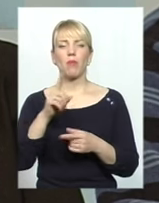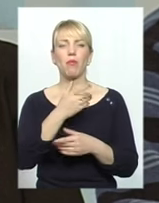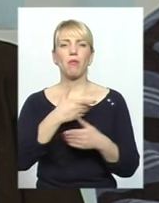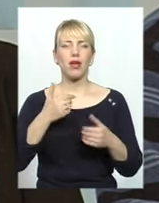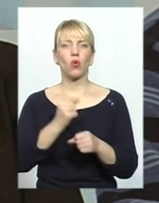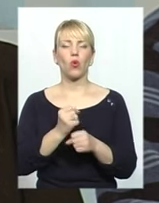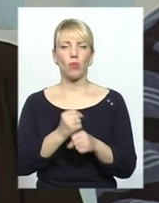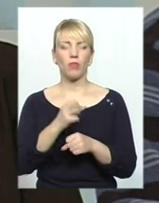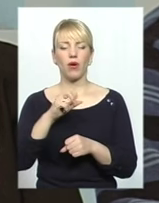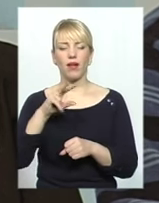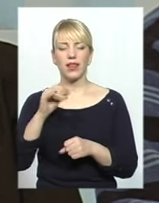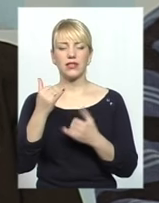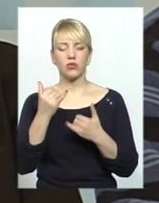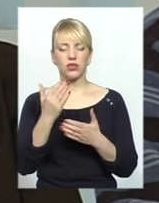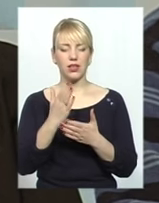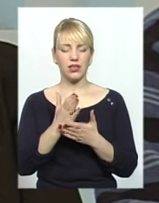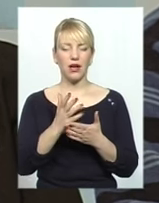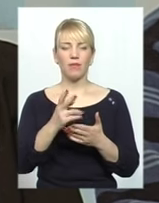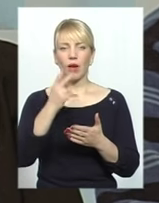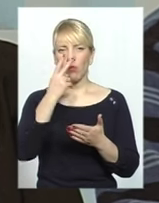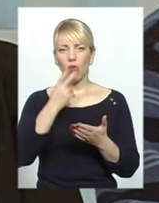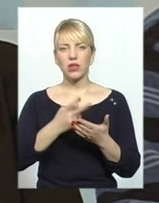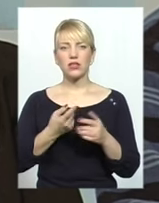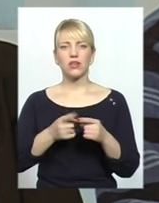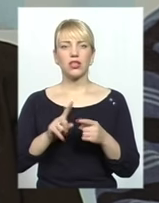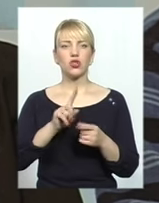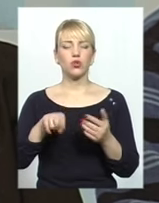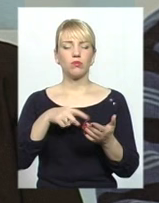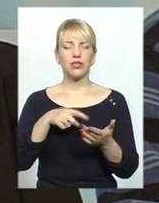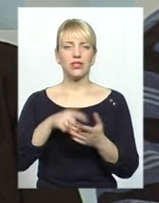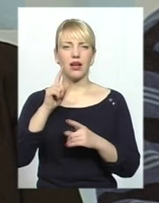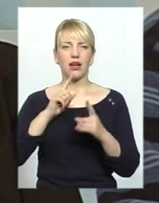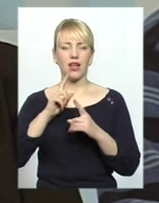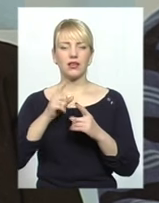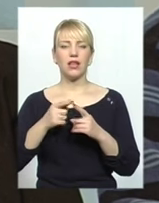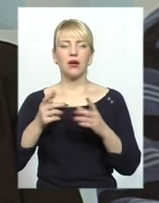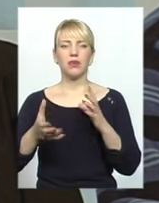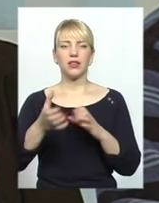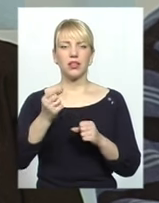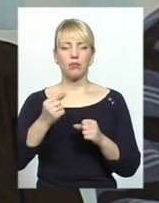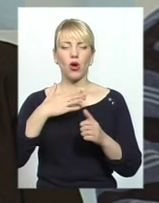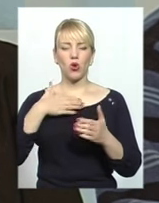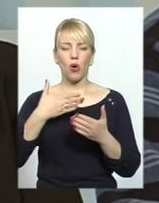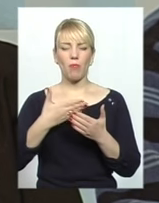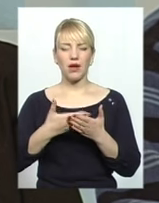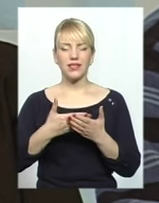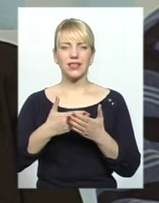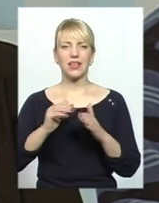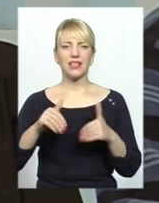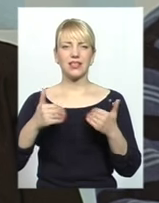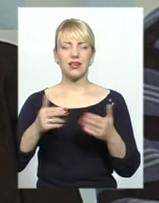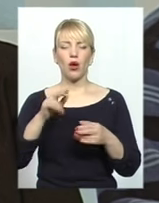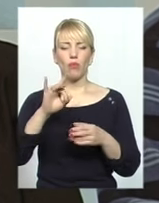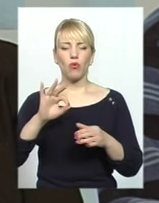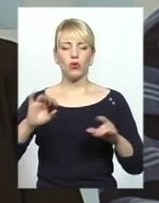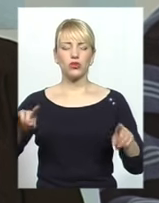те, що сьогодні міська рада підтримувала, підтримувала наші громадські ініціативи по створенню центру толерантності в нашому